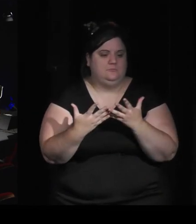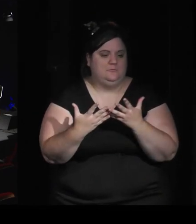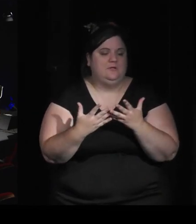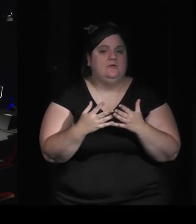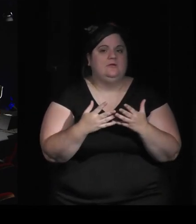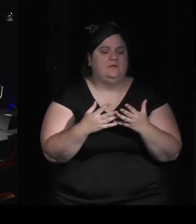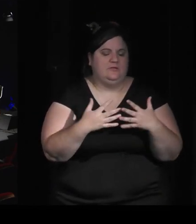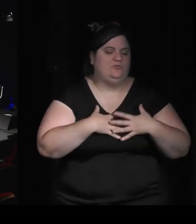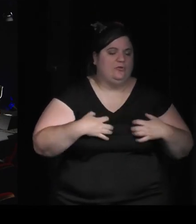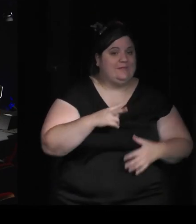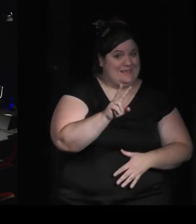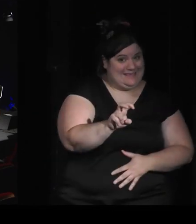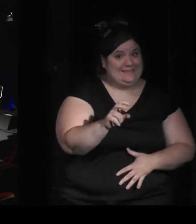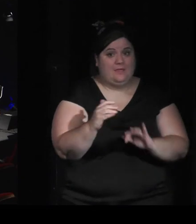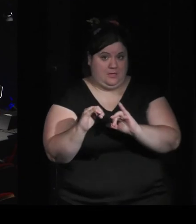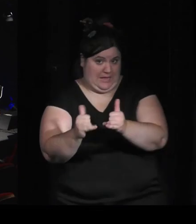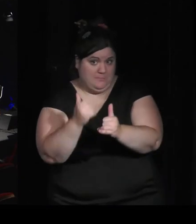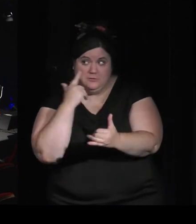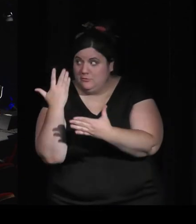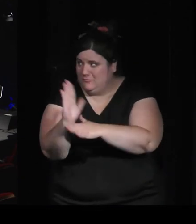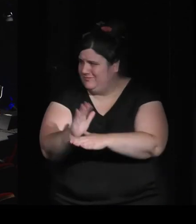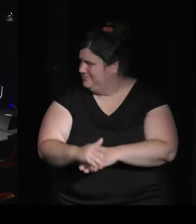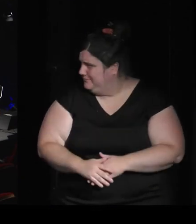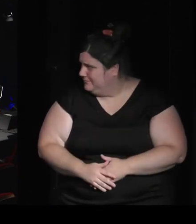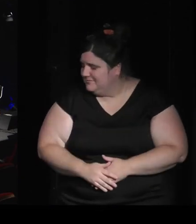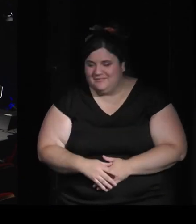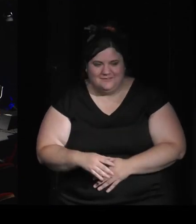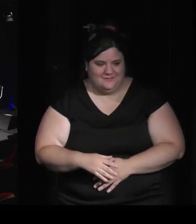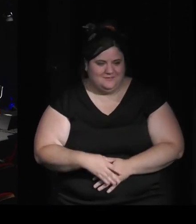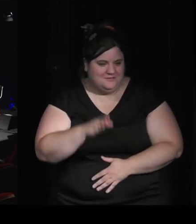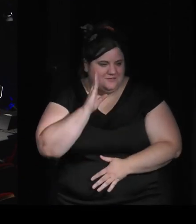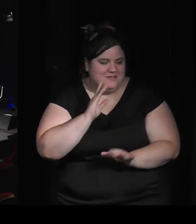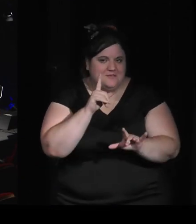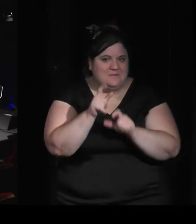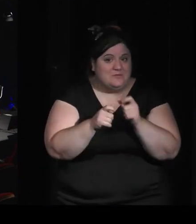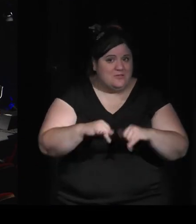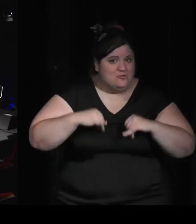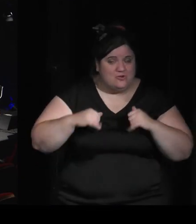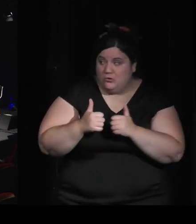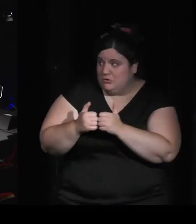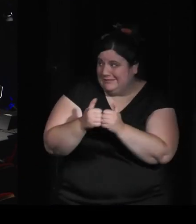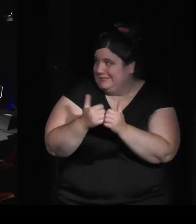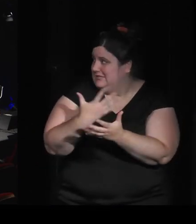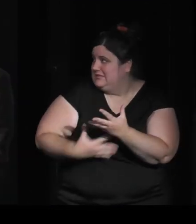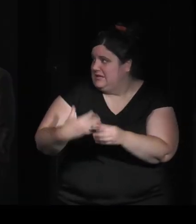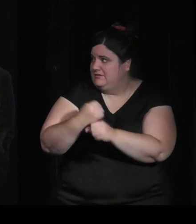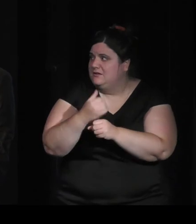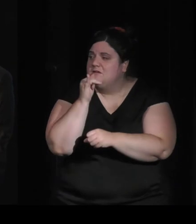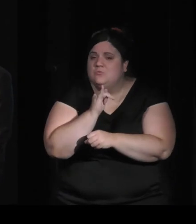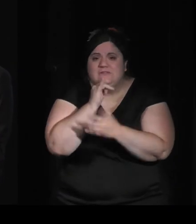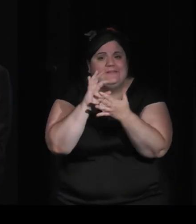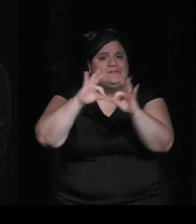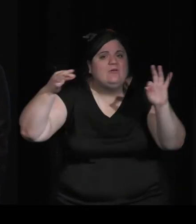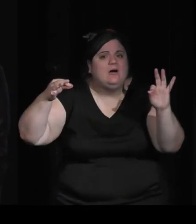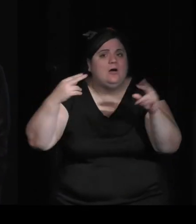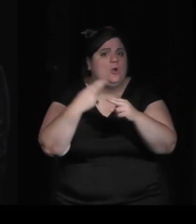du coup est le reste du festival et on est en train il y a les jeunes créateurs d'un jeu d'une petite histoire narrative sur téléphone qui s'appelle Bull c